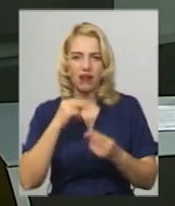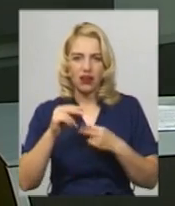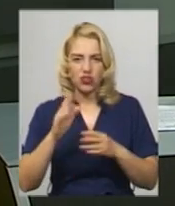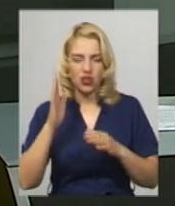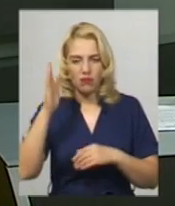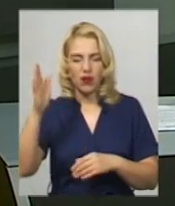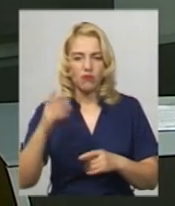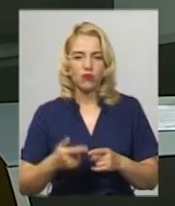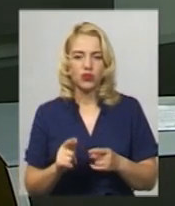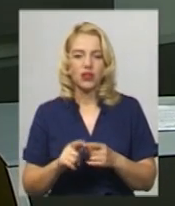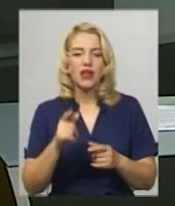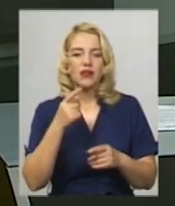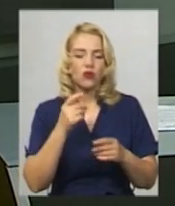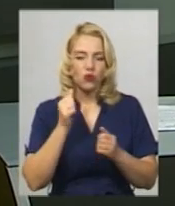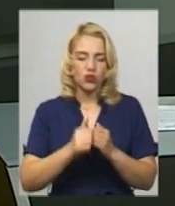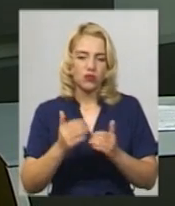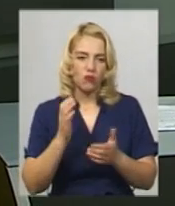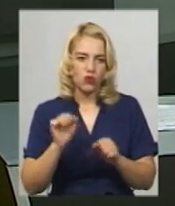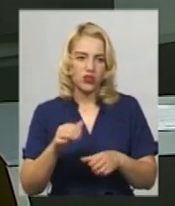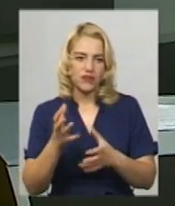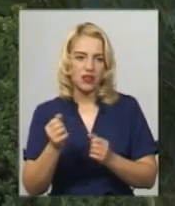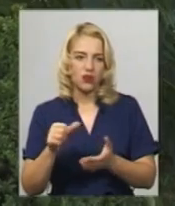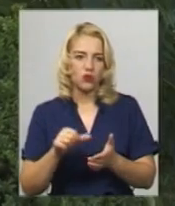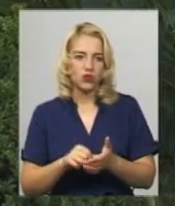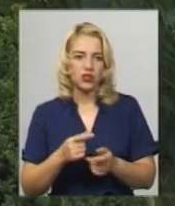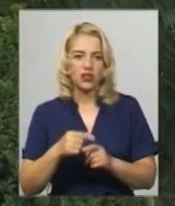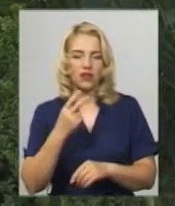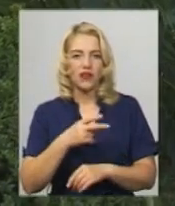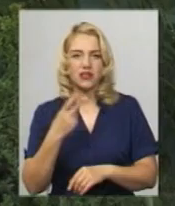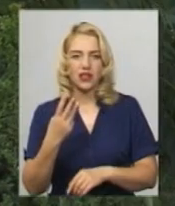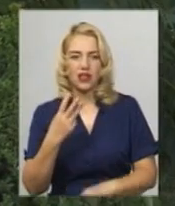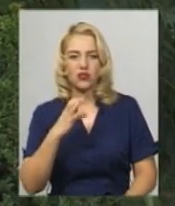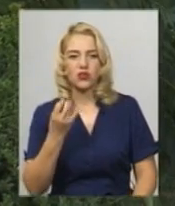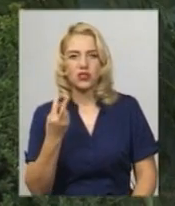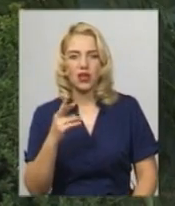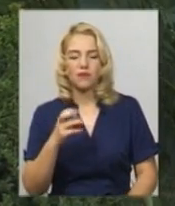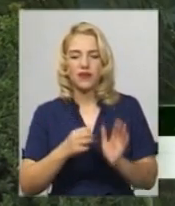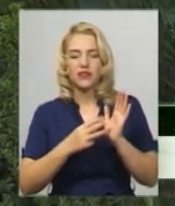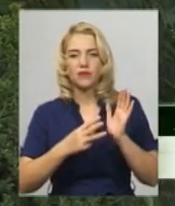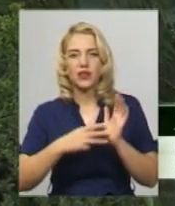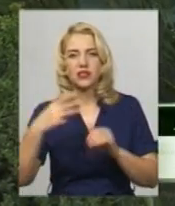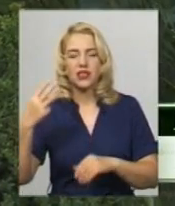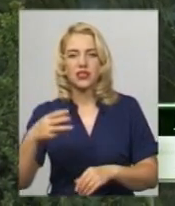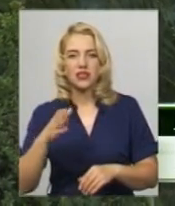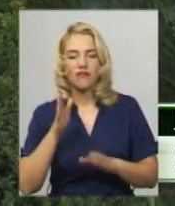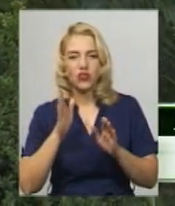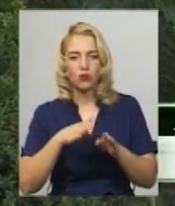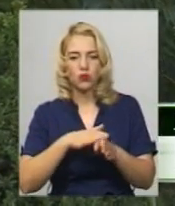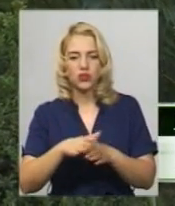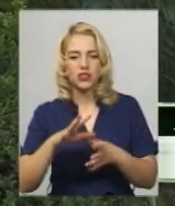акції може взяти участь кожен бажаючий. 23 серпня о 17.30 відбудеться